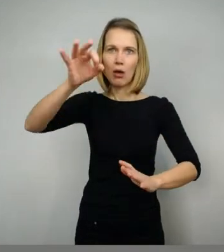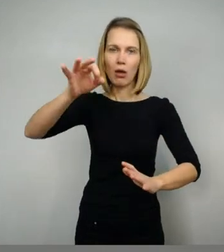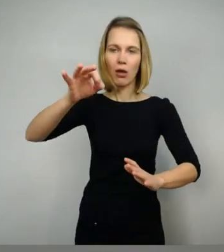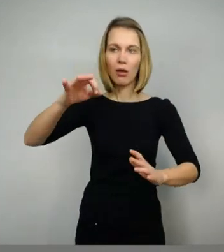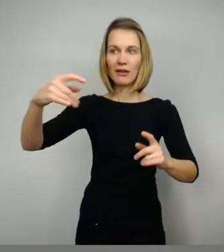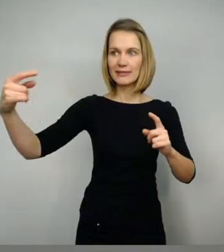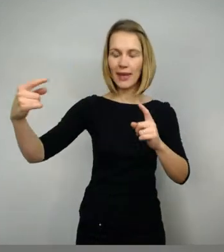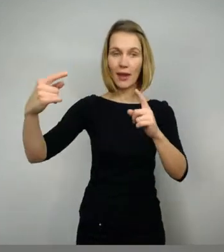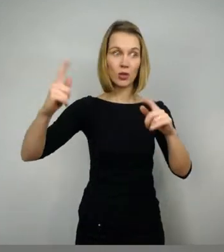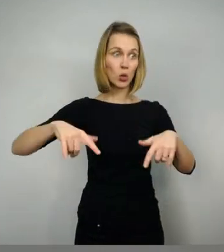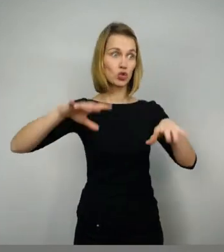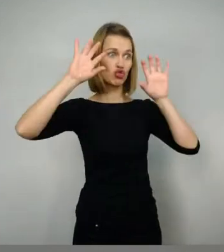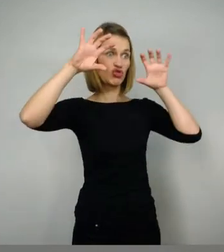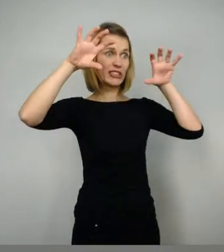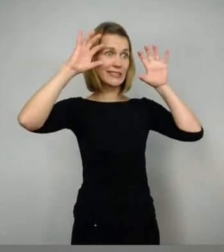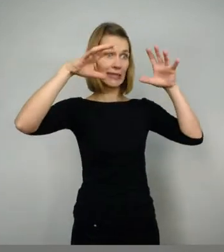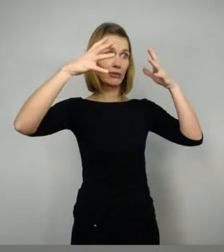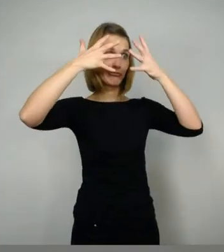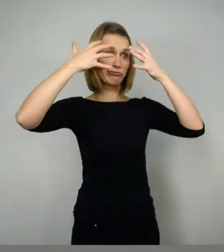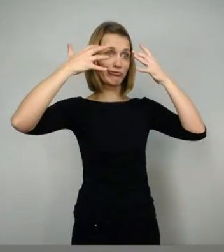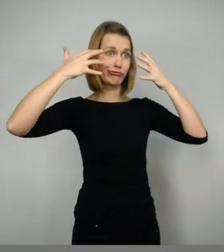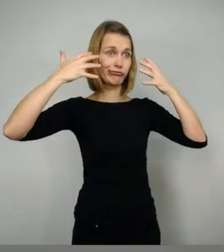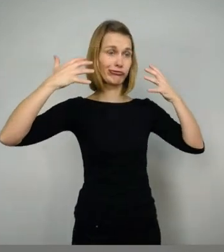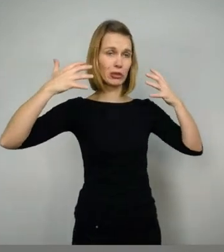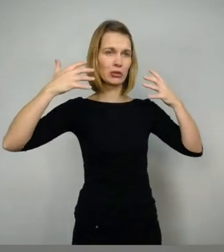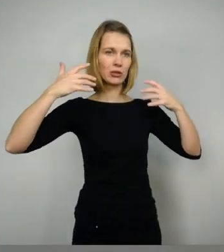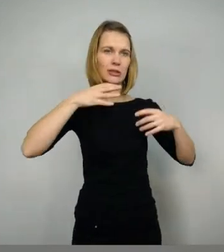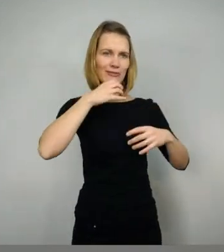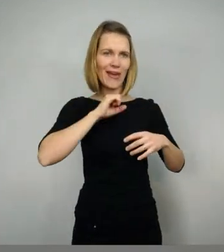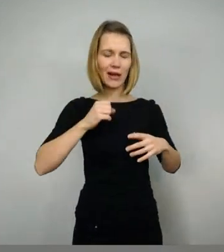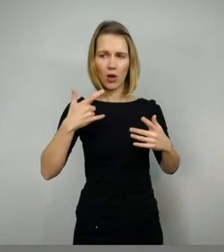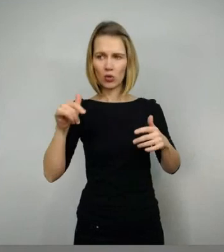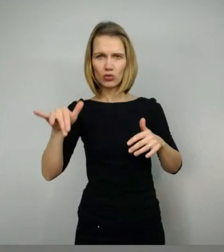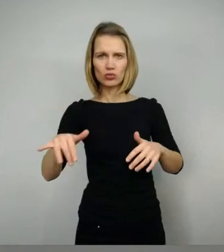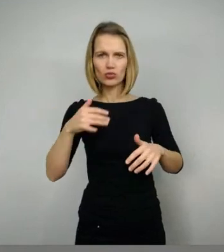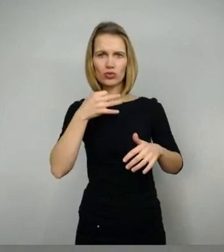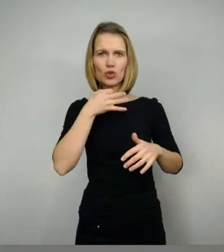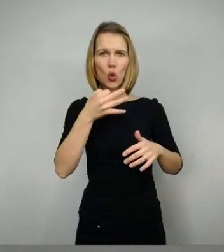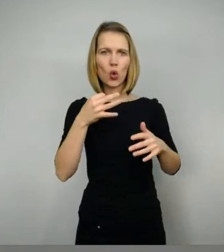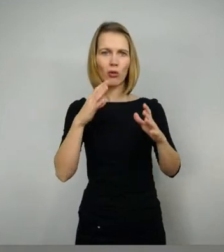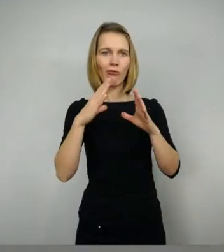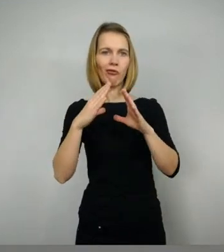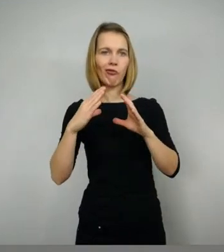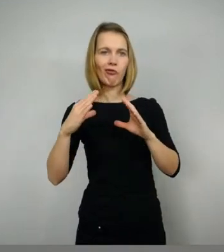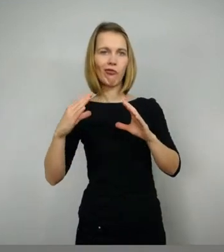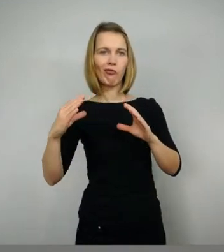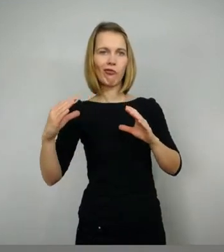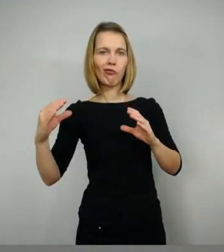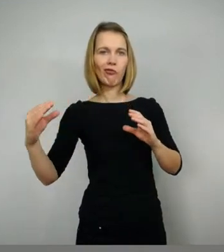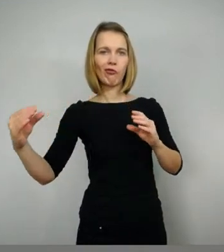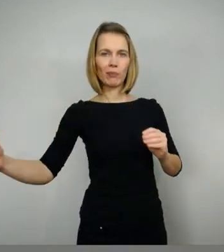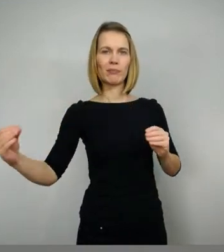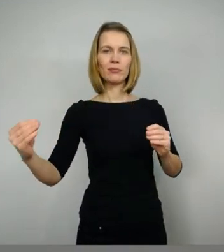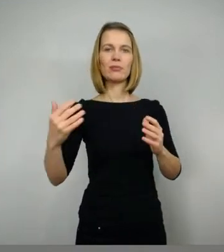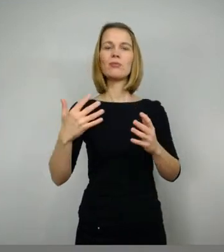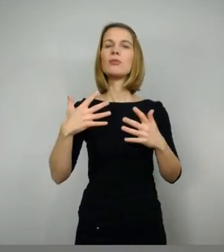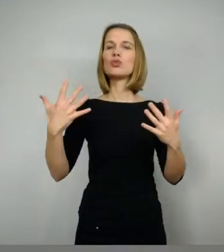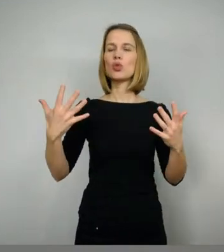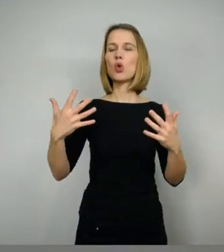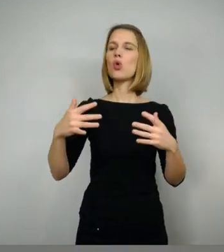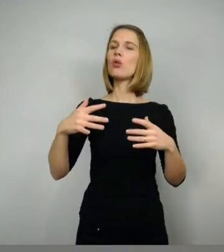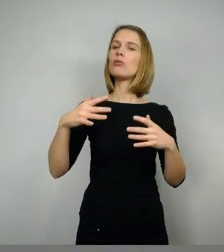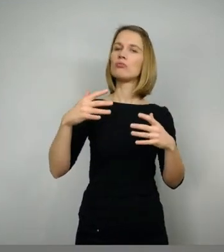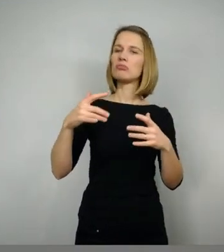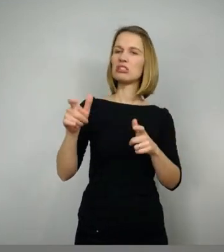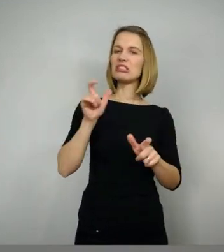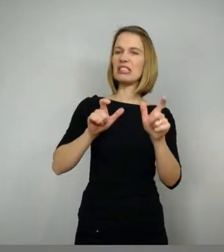herab, es bringt die Zwerge in Not, es schmilzt alles weg. Also da wird Dietrich selbst wie eine Art Drache,